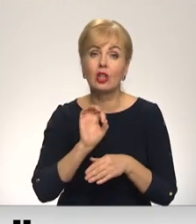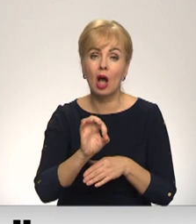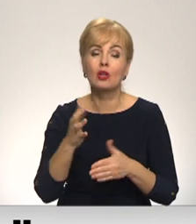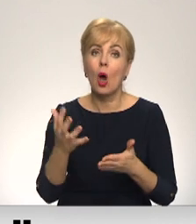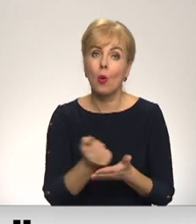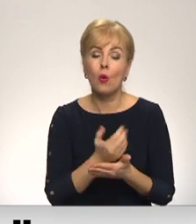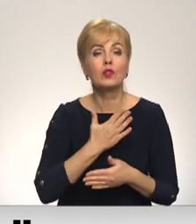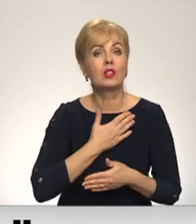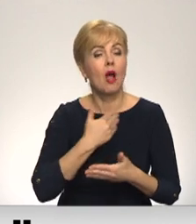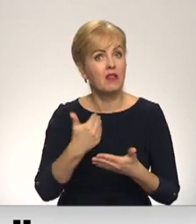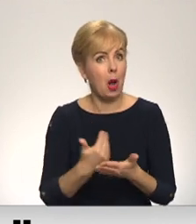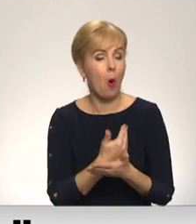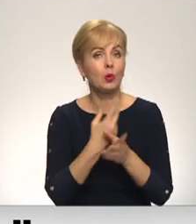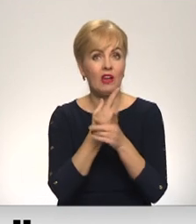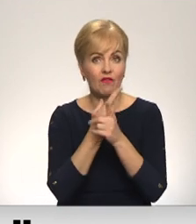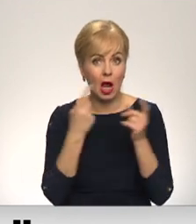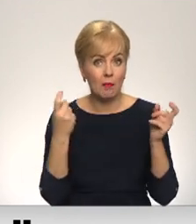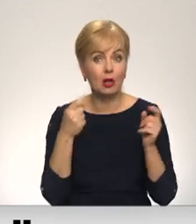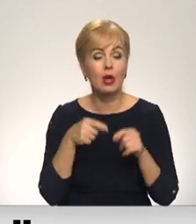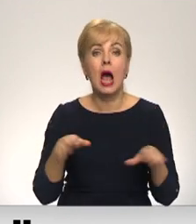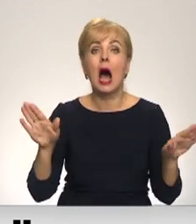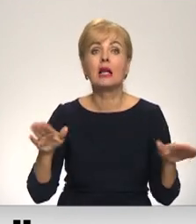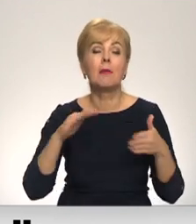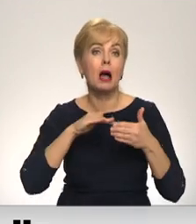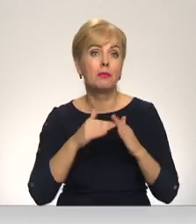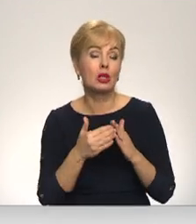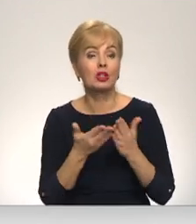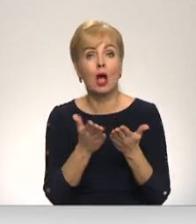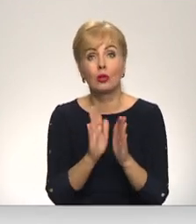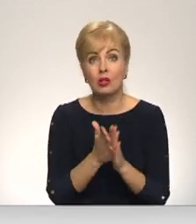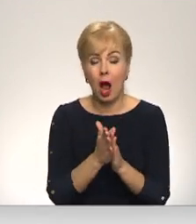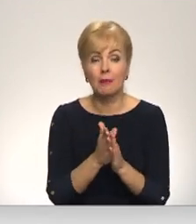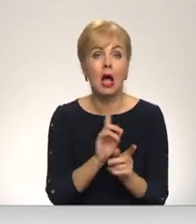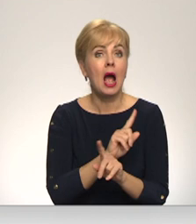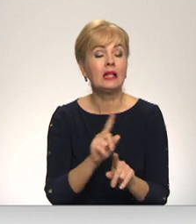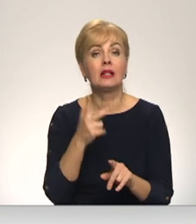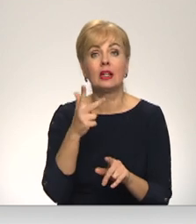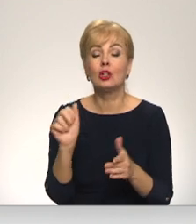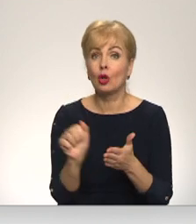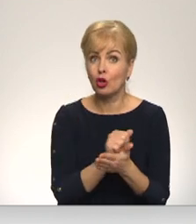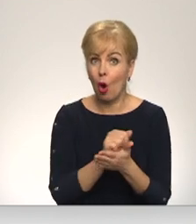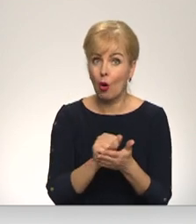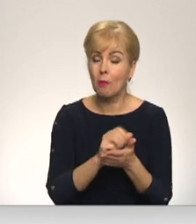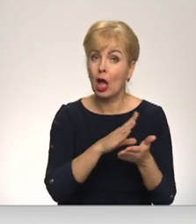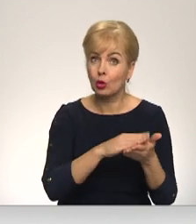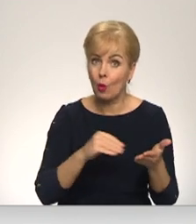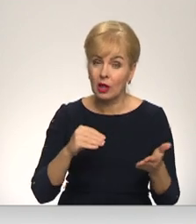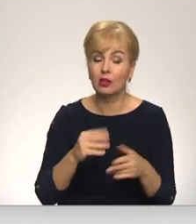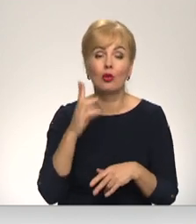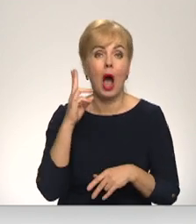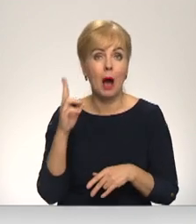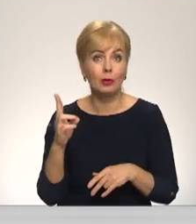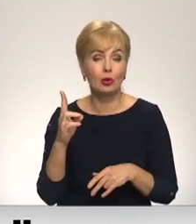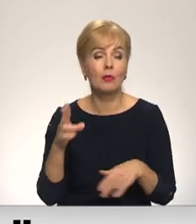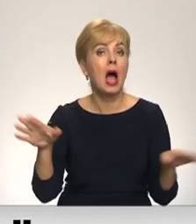gūjas arī sev jaunu informāciju. Aizputs pilsētas grāmatā ir trīs dokumentu noraksti, kas apliecina,